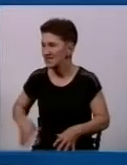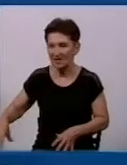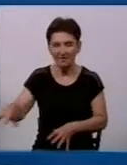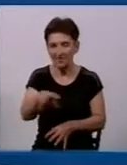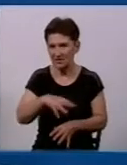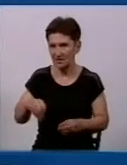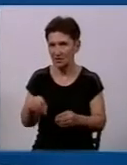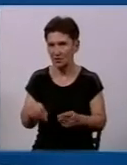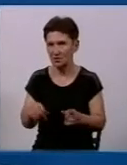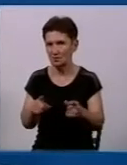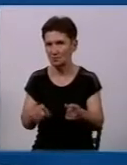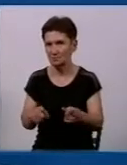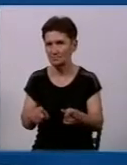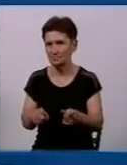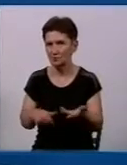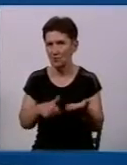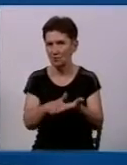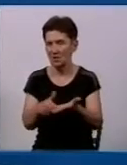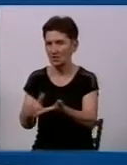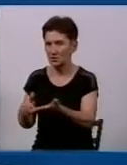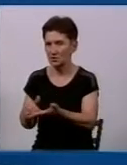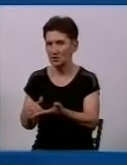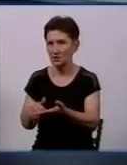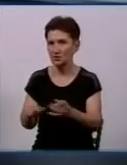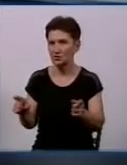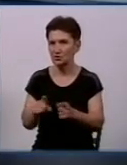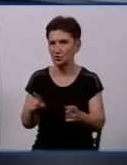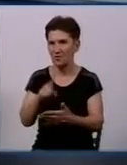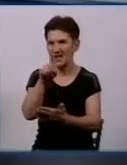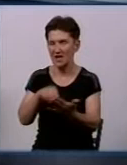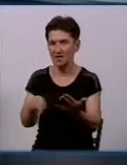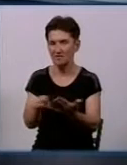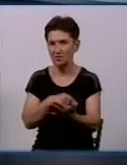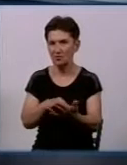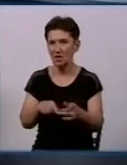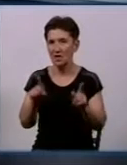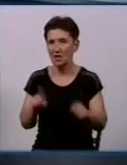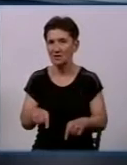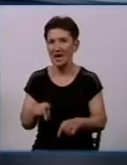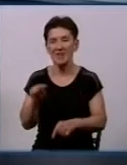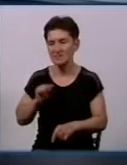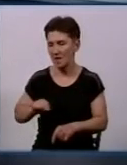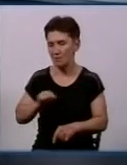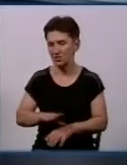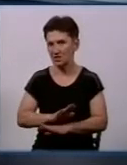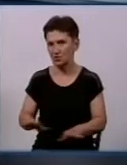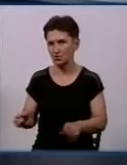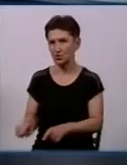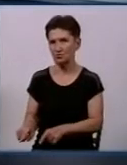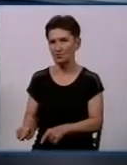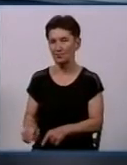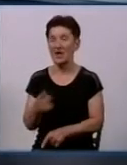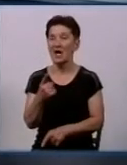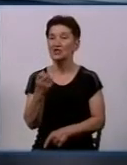ухвалюються всі методи і засоби для того, щоб ліквідувати пожежу навіть при непрацюючому гідранті. Я хочу сказати ще раз,